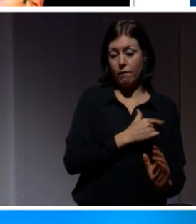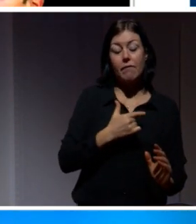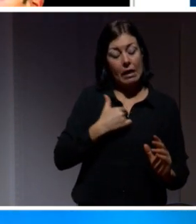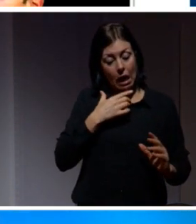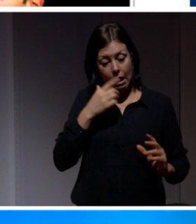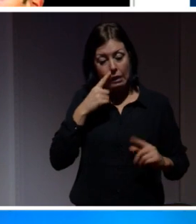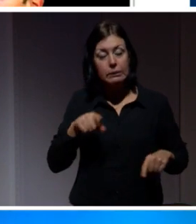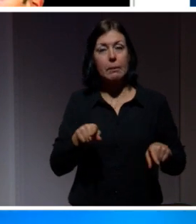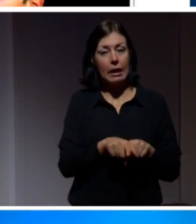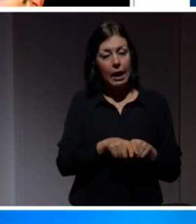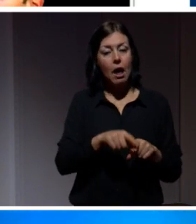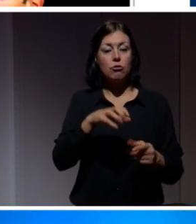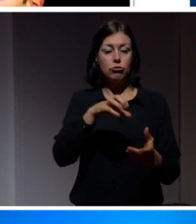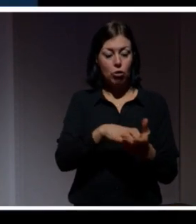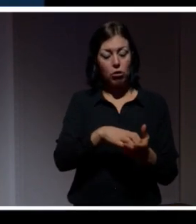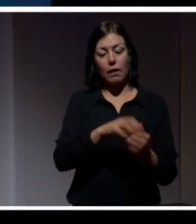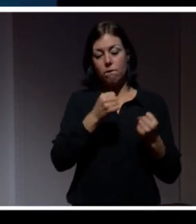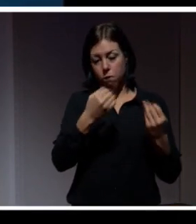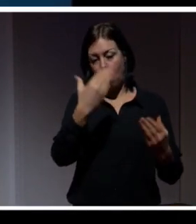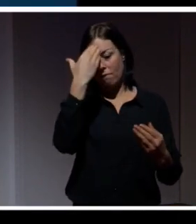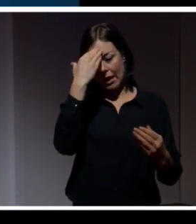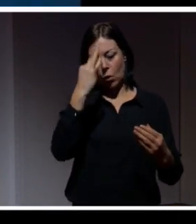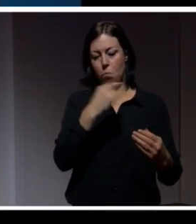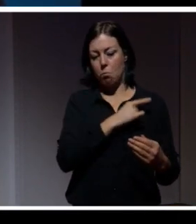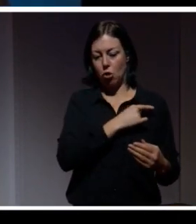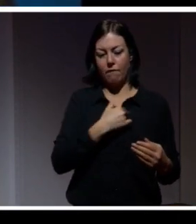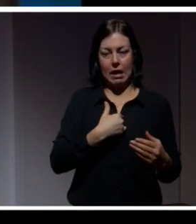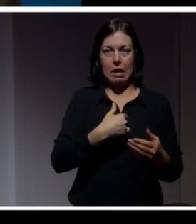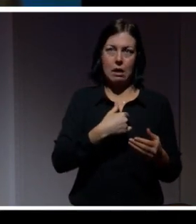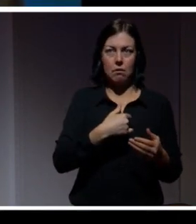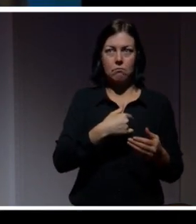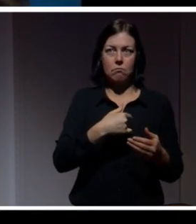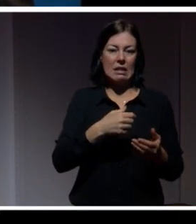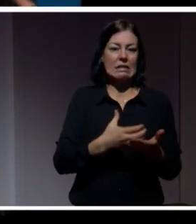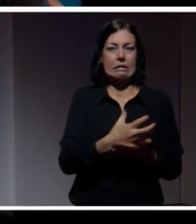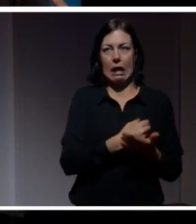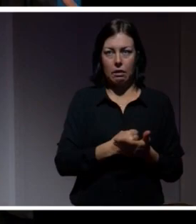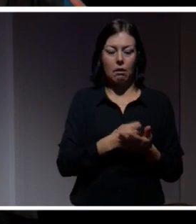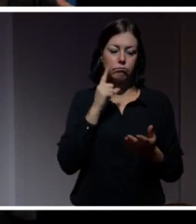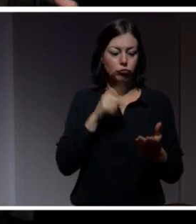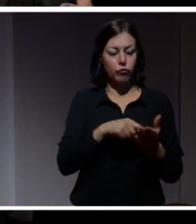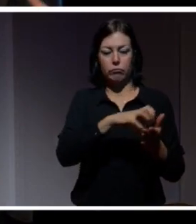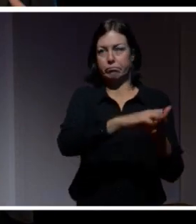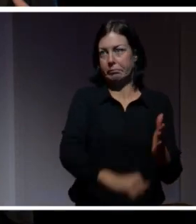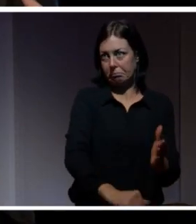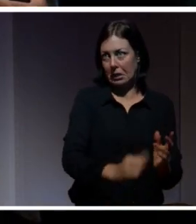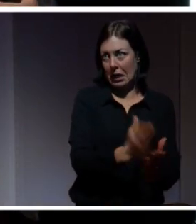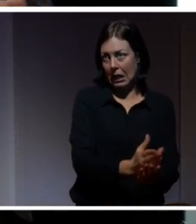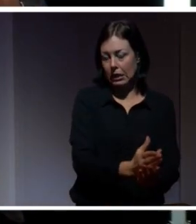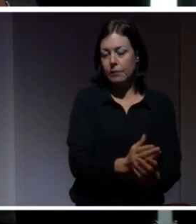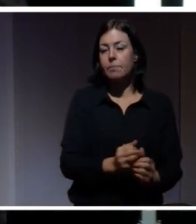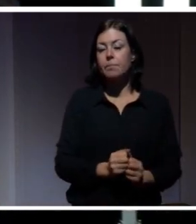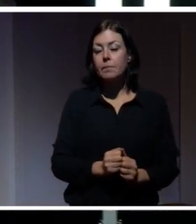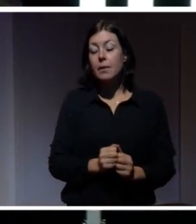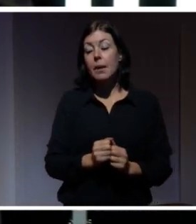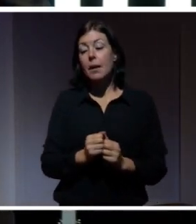staten har koll på hur mycket pengar vi tjänar för att man ska kunna beskatta den inkomsten vi får. På samma sätt kan det vara så att det övervakningssystemet som